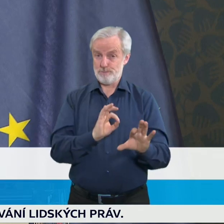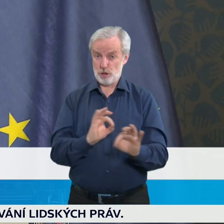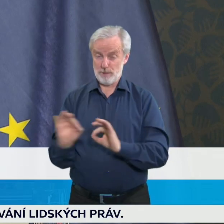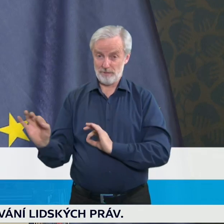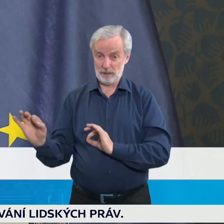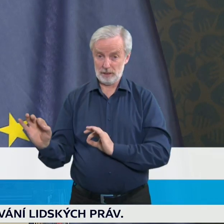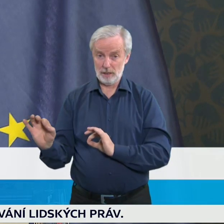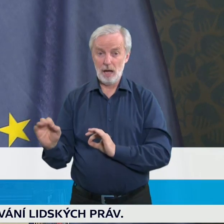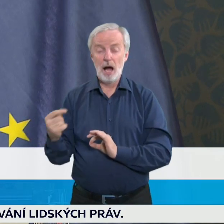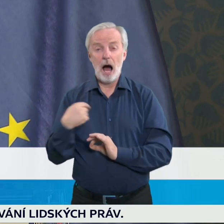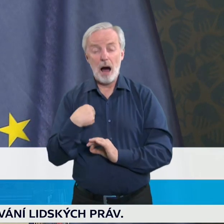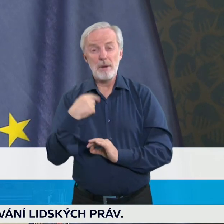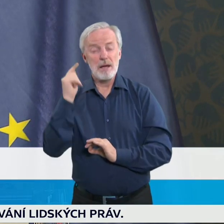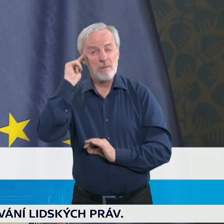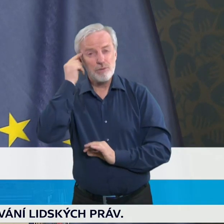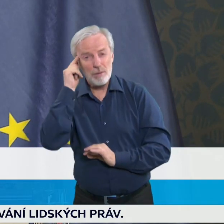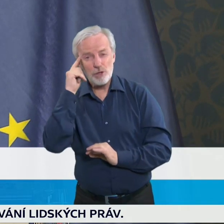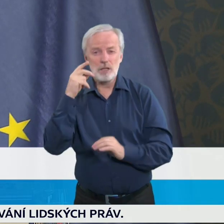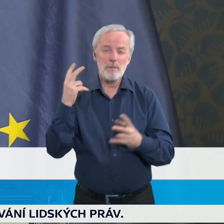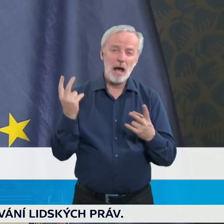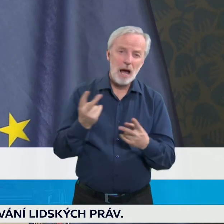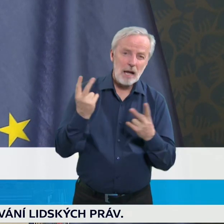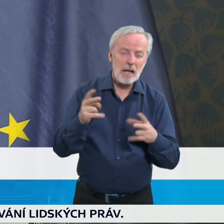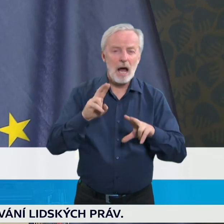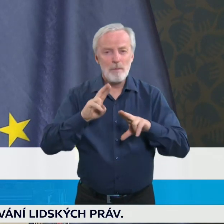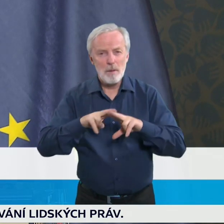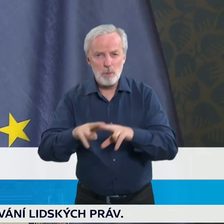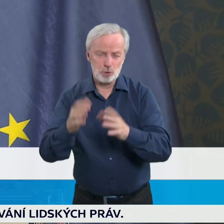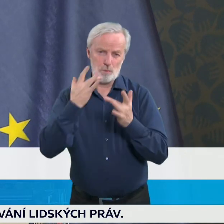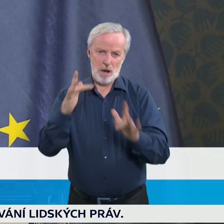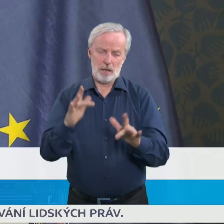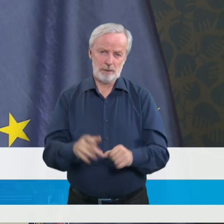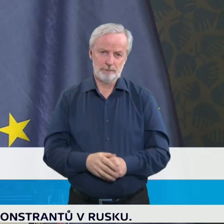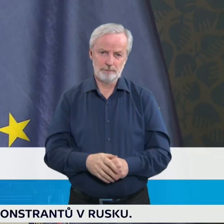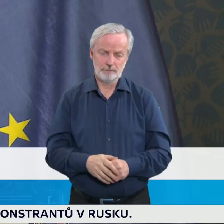optimální způsob, jakým do budoucna řídit hygienickou službu v této zemi.